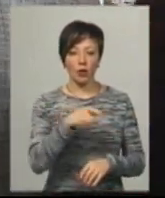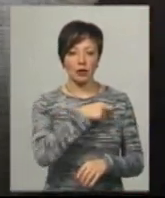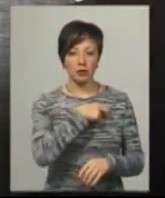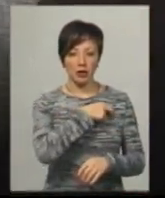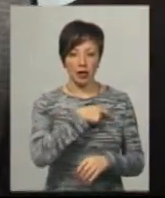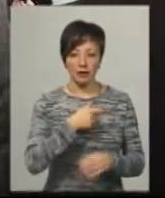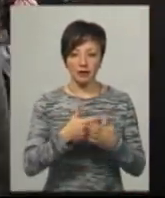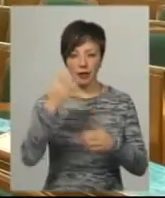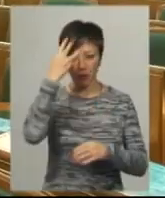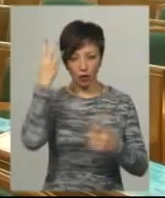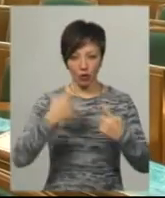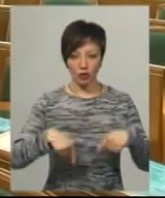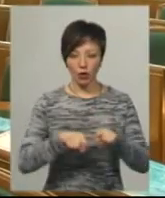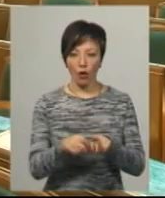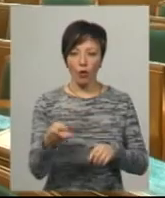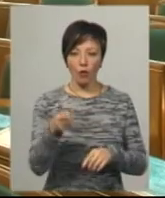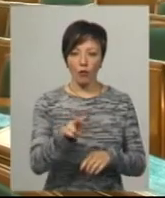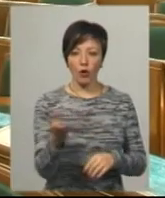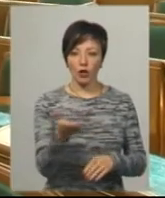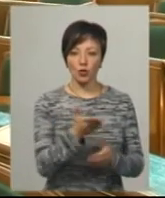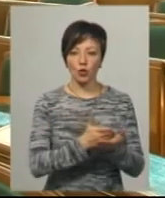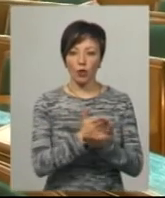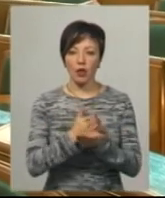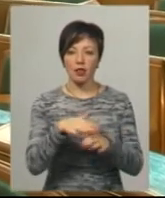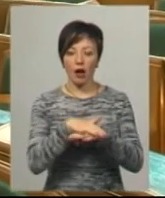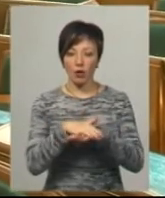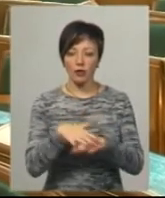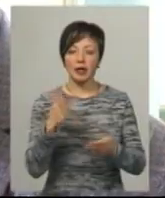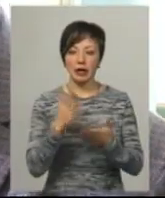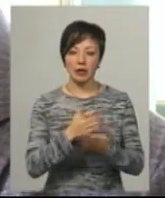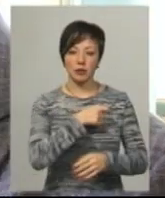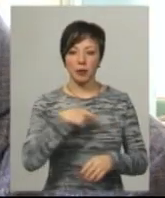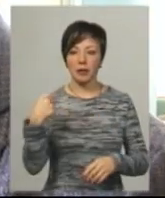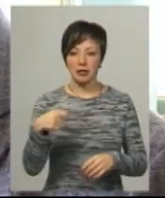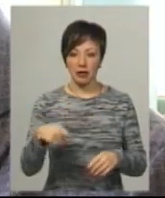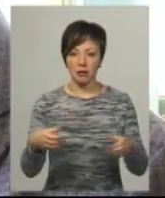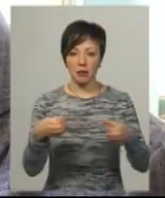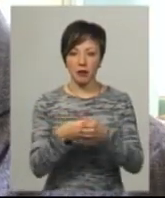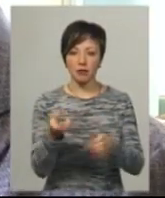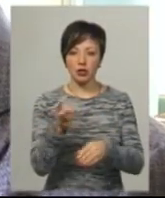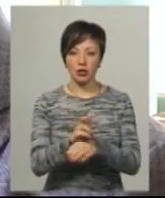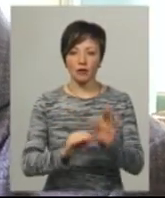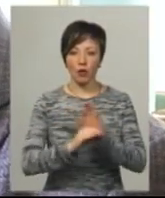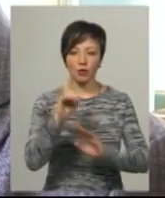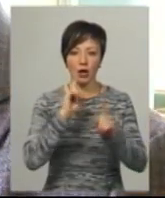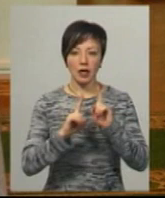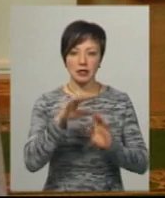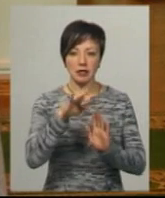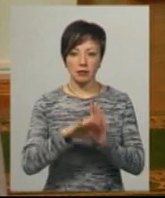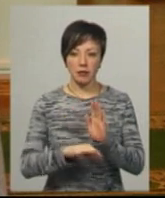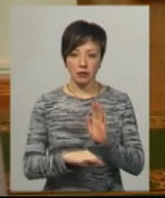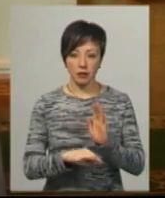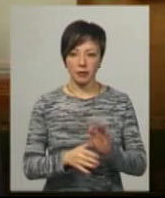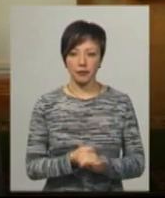-мажоритарників від Хмельниччини, обої – від «Слуги народу». Також присутні народні депутати від президентської партії, котрі прийшли до Верховної Ради за списками. Ми